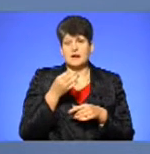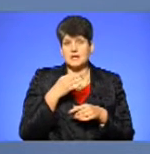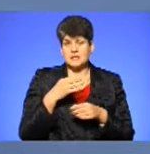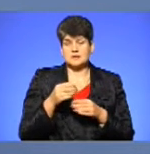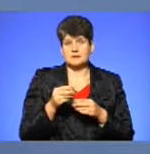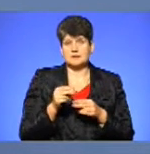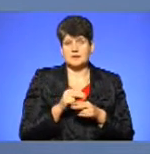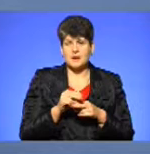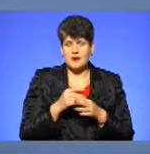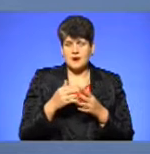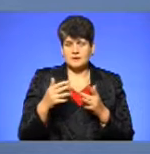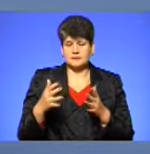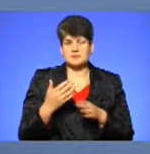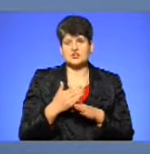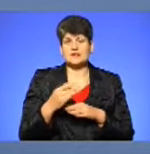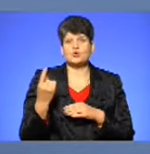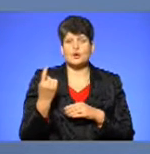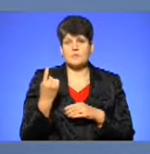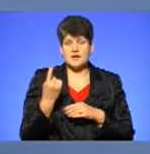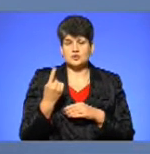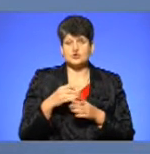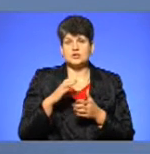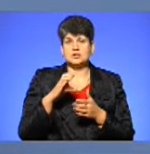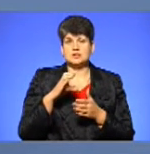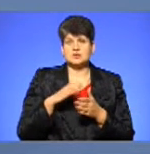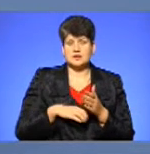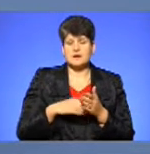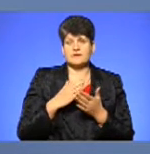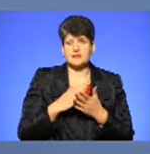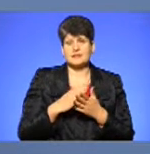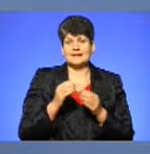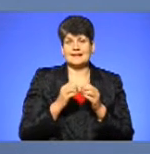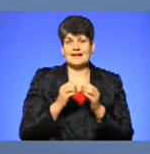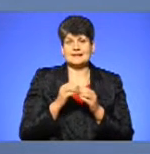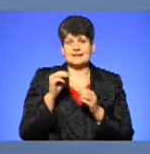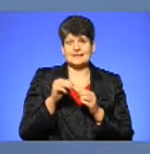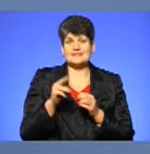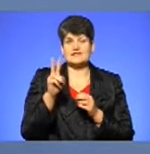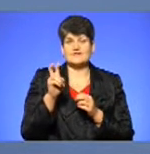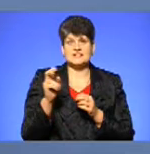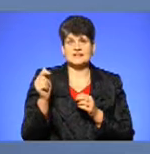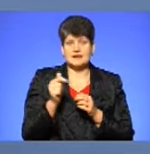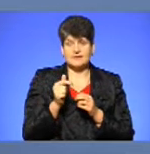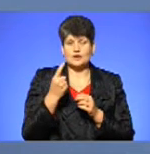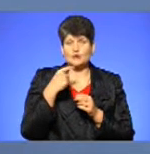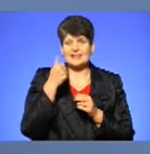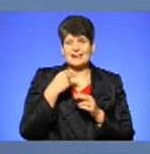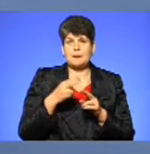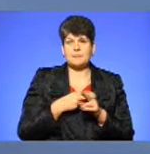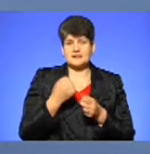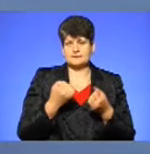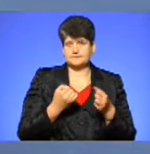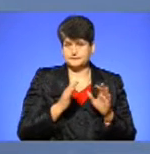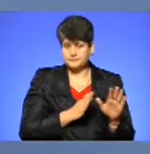чи іншими. За частиною першою штраф становить 10 тисяч 200 гривень і позбавлені на рік. Якщо